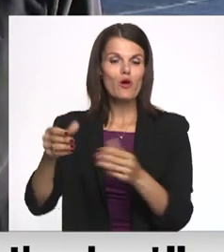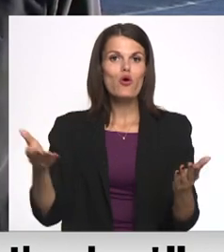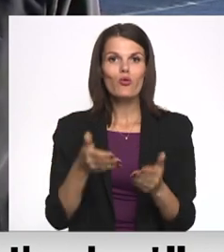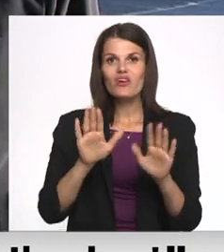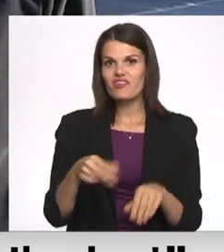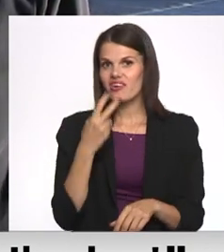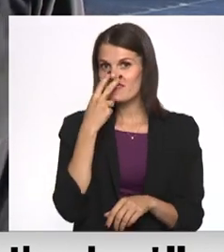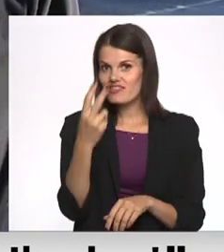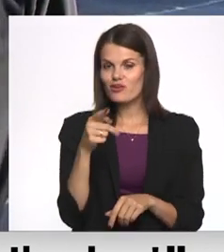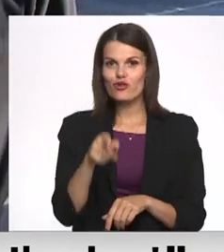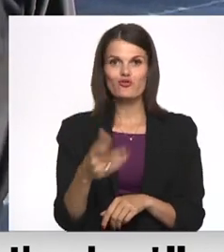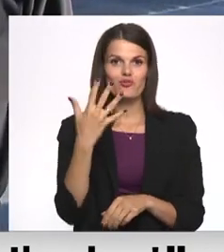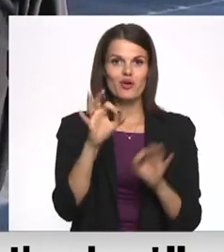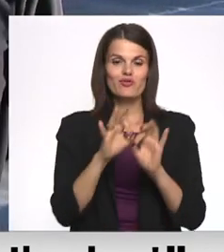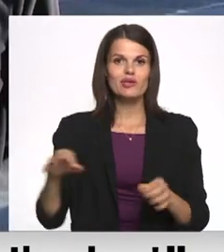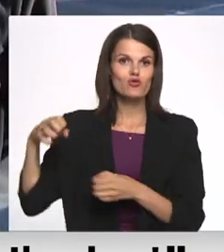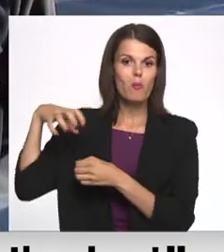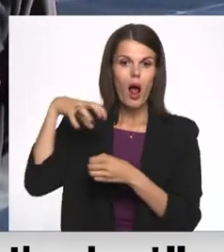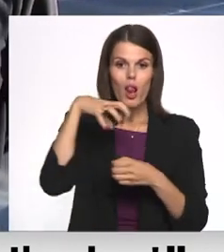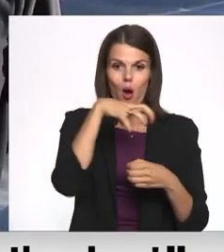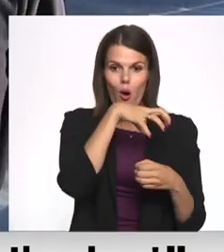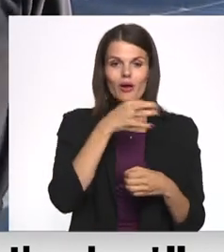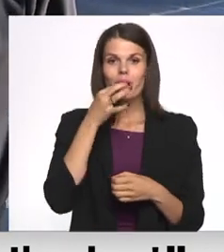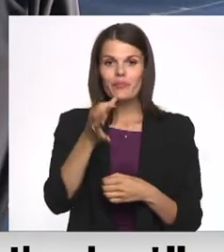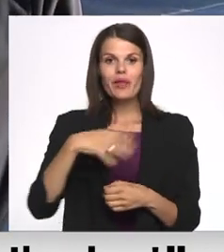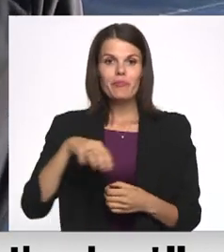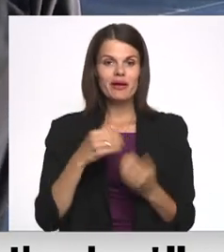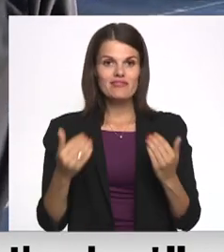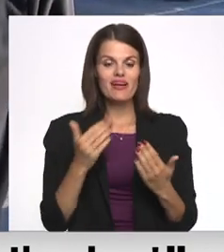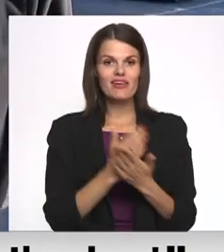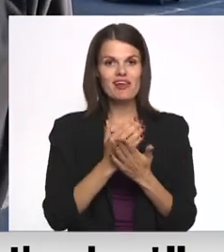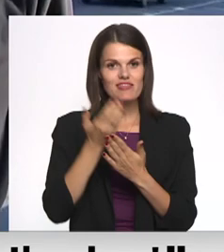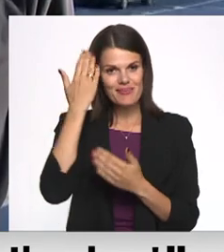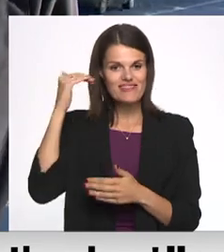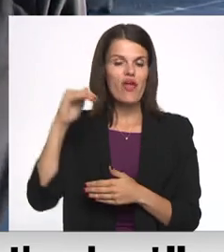piecus skaistos balons šovakar? Mūsu plāns ir tāds, ka mēs šobrīd atrodamies cenlējā.